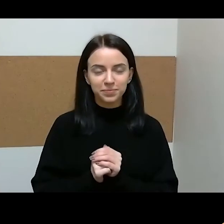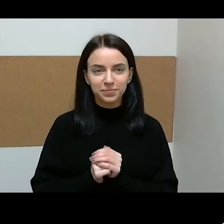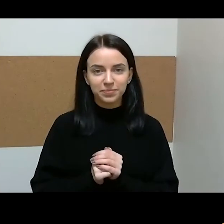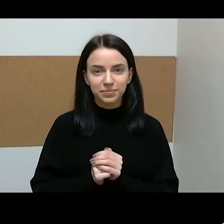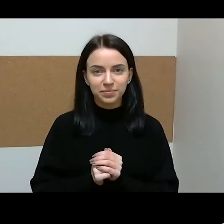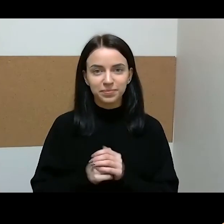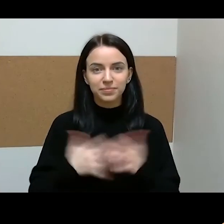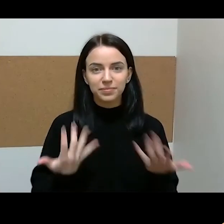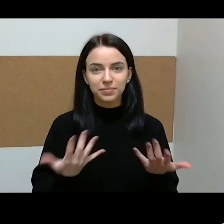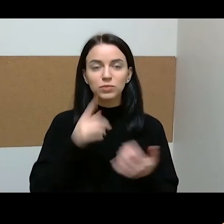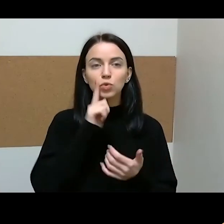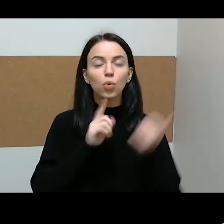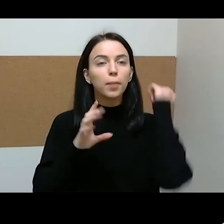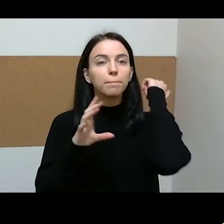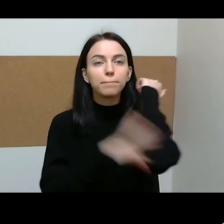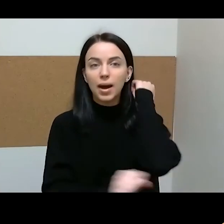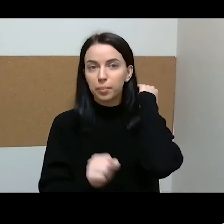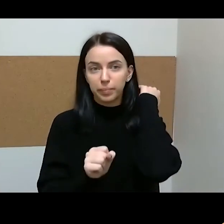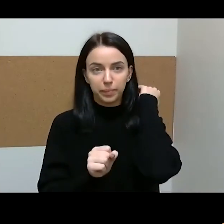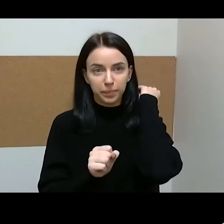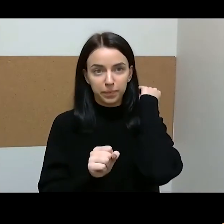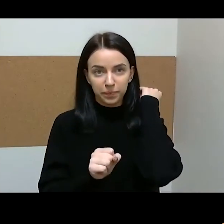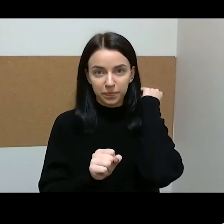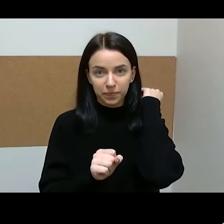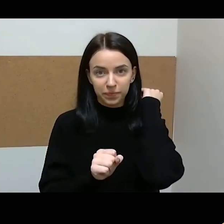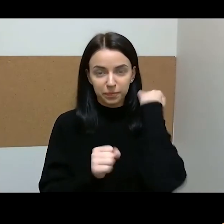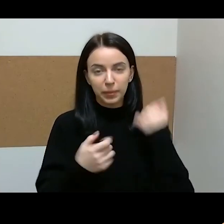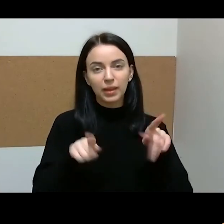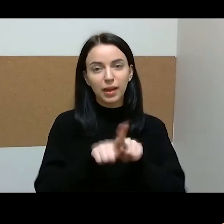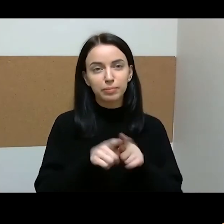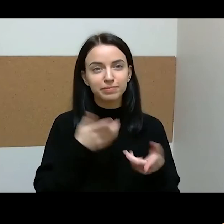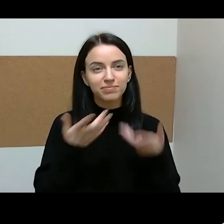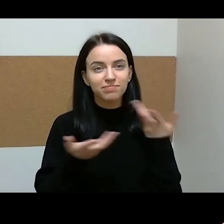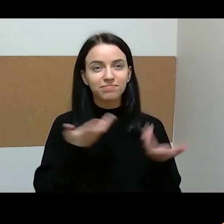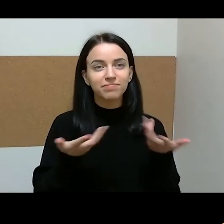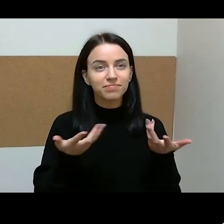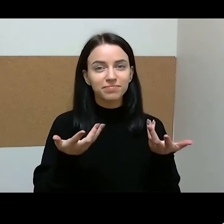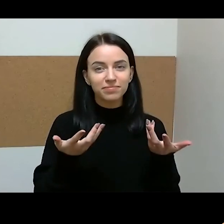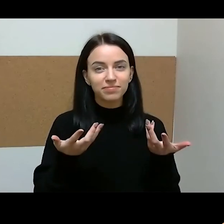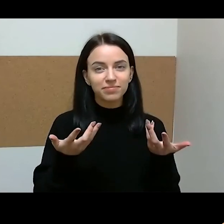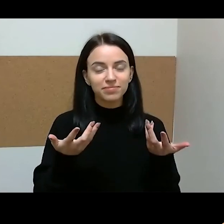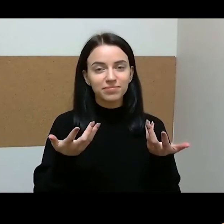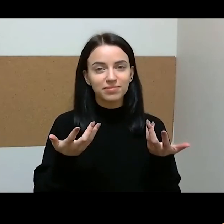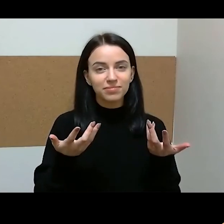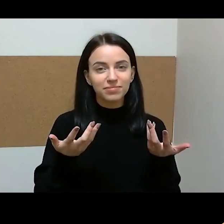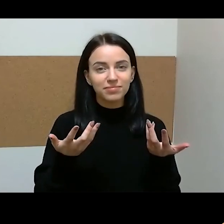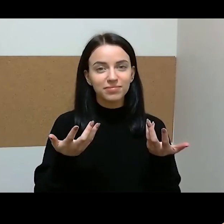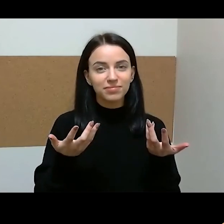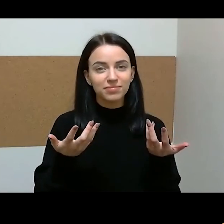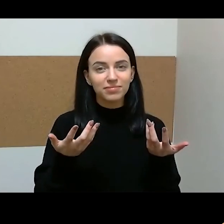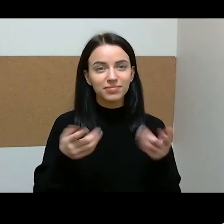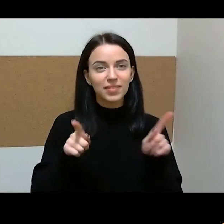Noriu pačiai pabaigai tiesiog tokį gal išsinešti tokį kažkokią šviesą